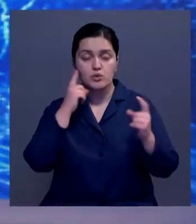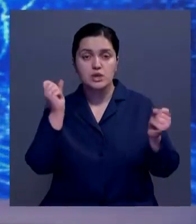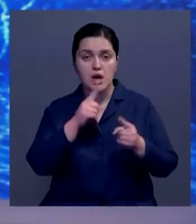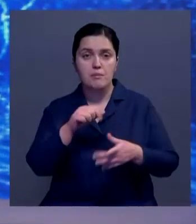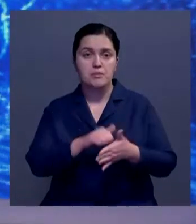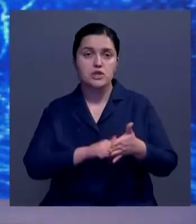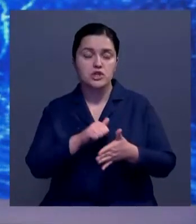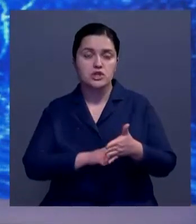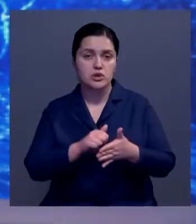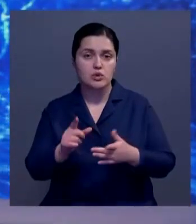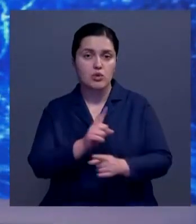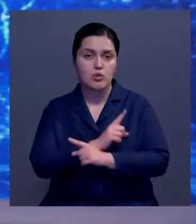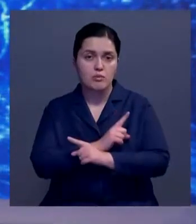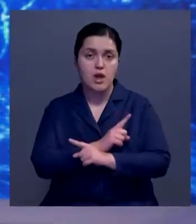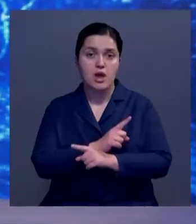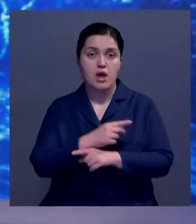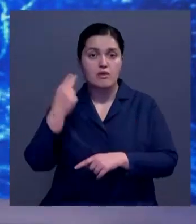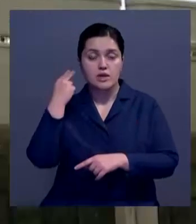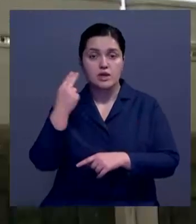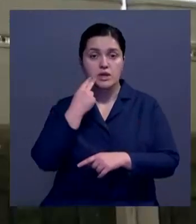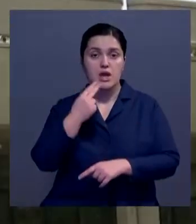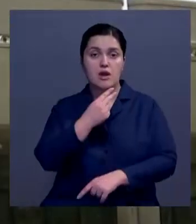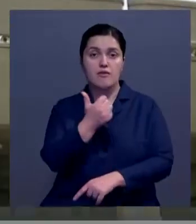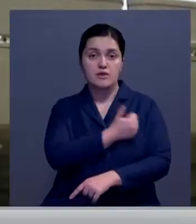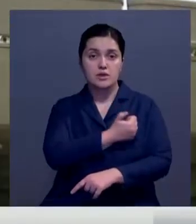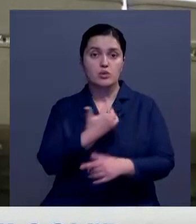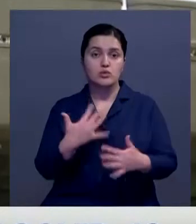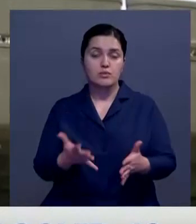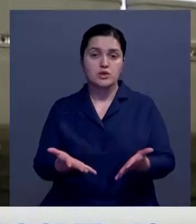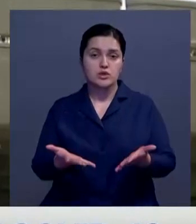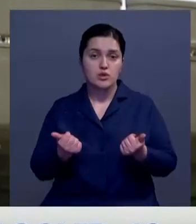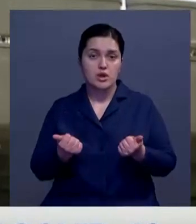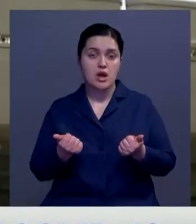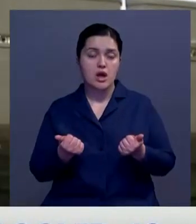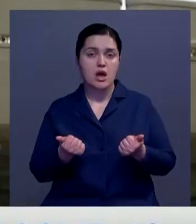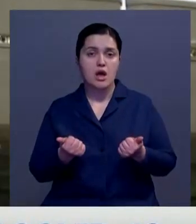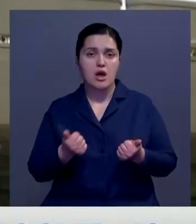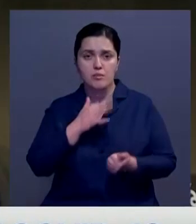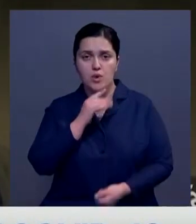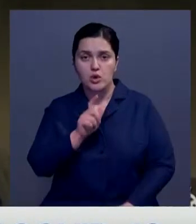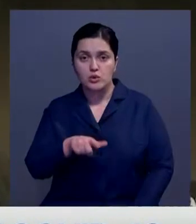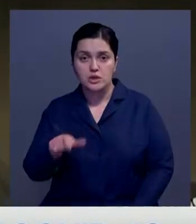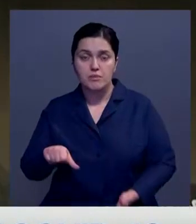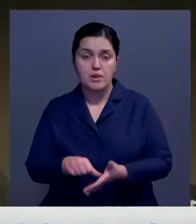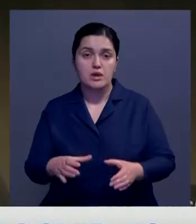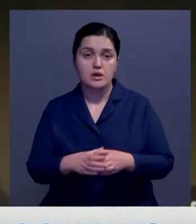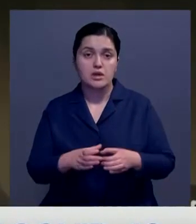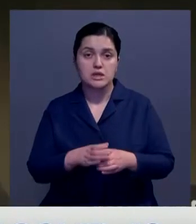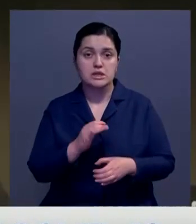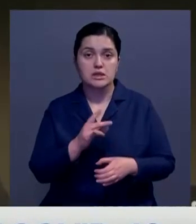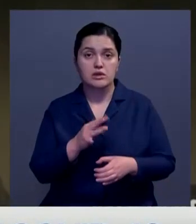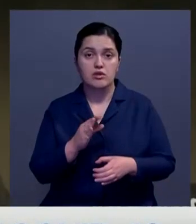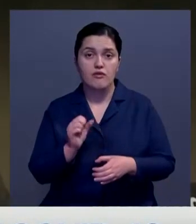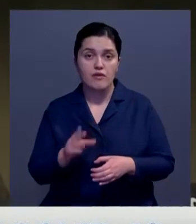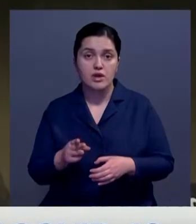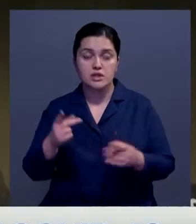причину вероятного побочного эффекта. В Китае тем временем эту вакцину уже получили сотни тысяч человек. Представители компании Sinovac